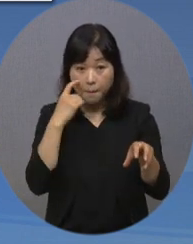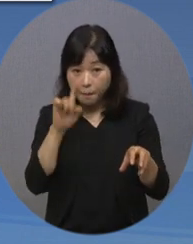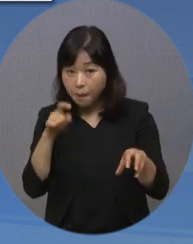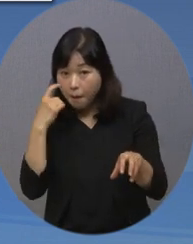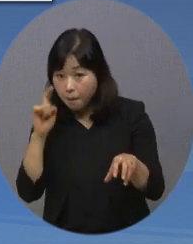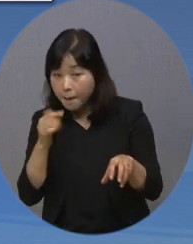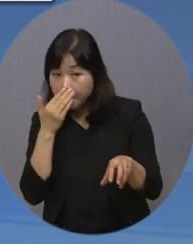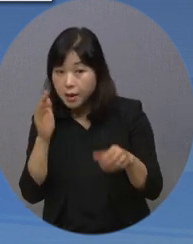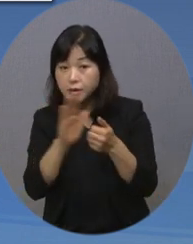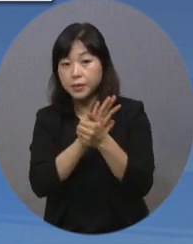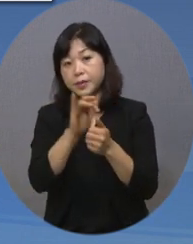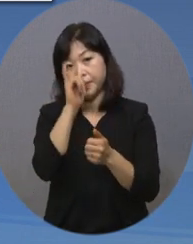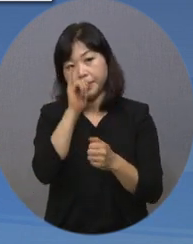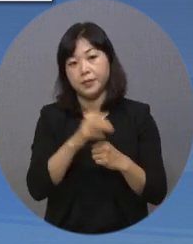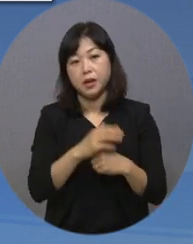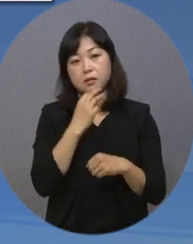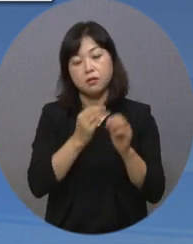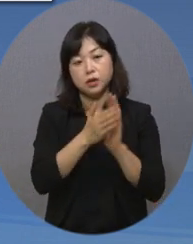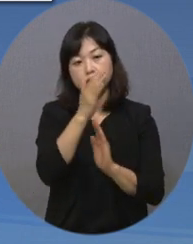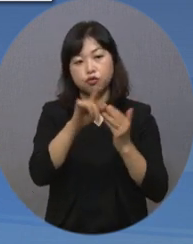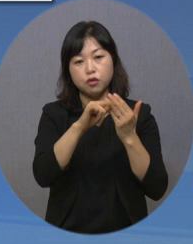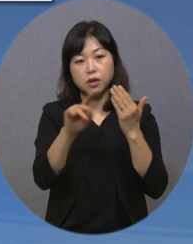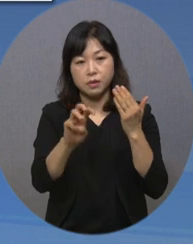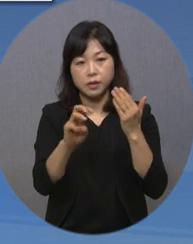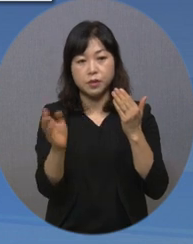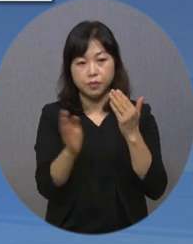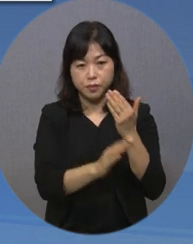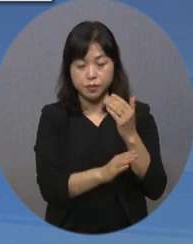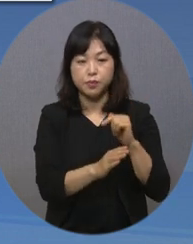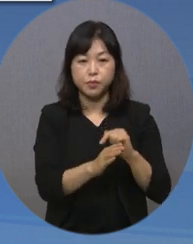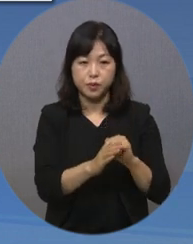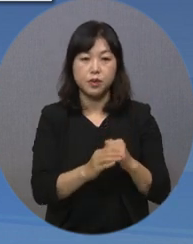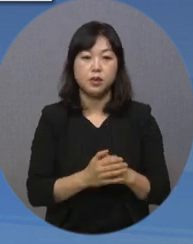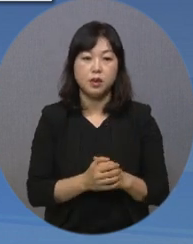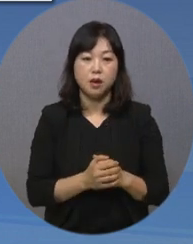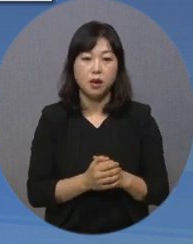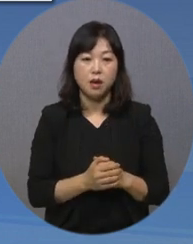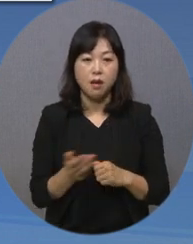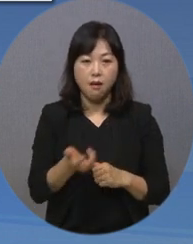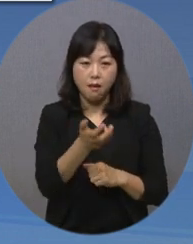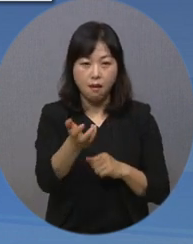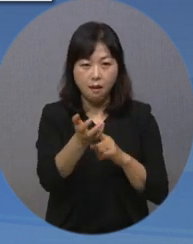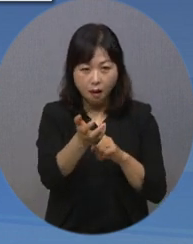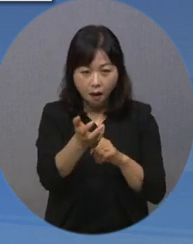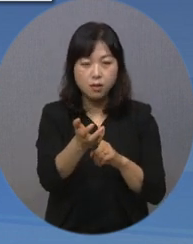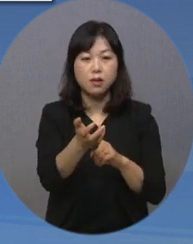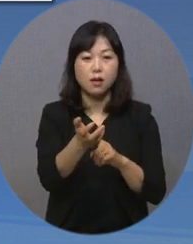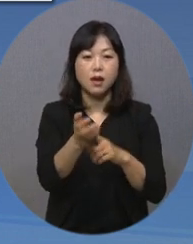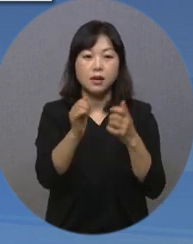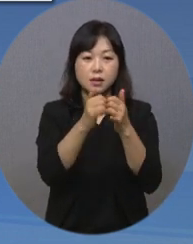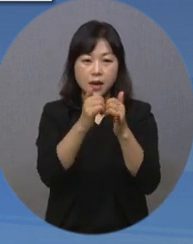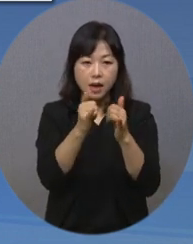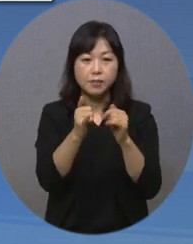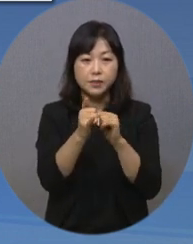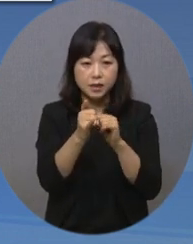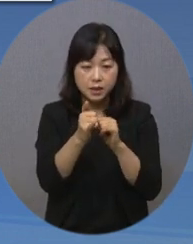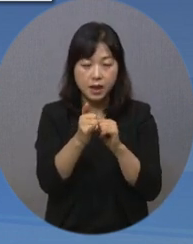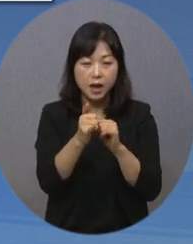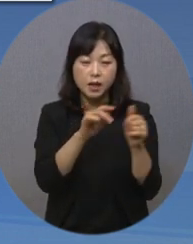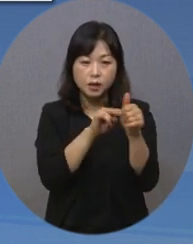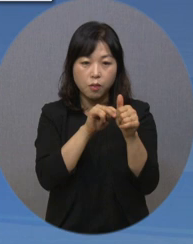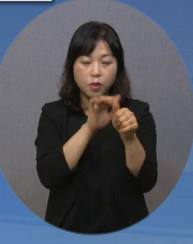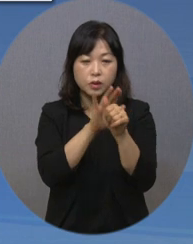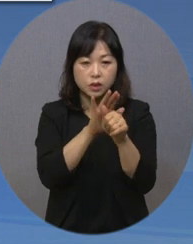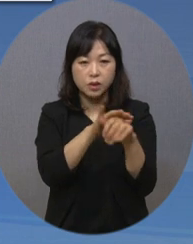제공됩니다. 서울시는 9월 30일부터 이 같은 내용을 담은 이동약자 접근성 정보지도 서비스를 시작한다고